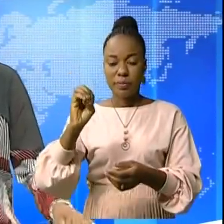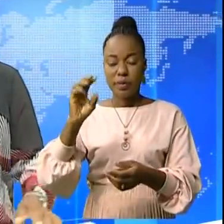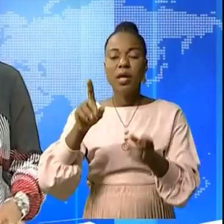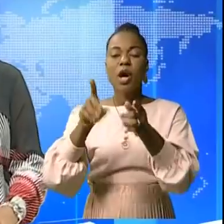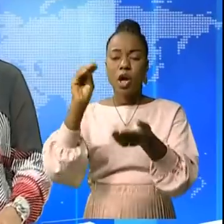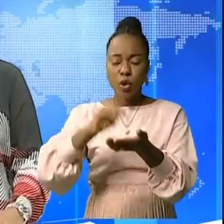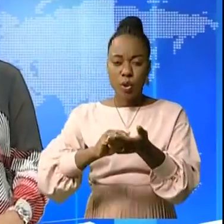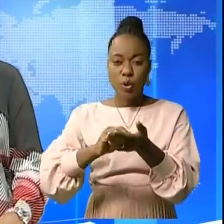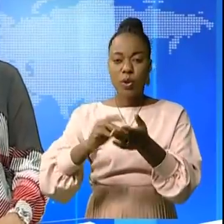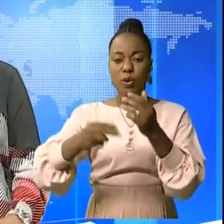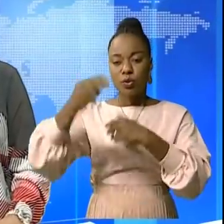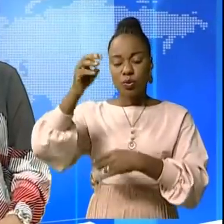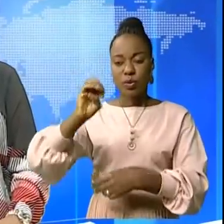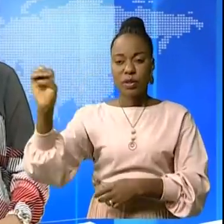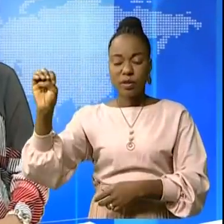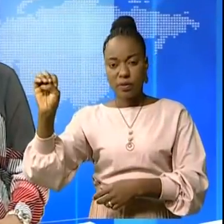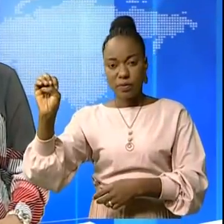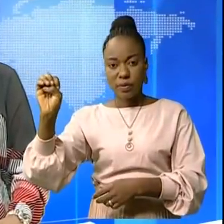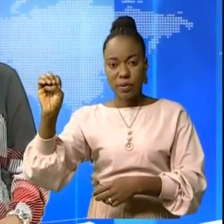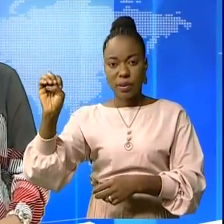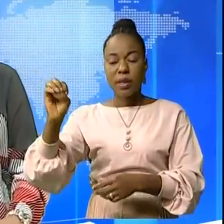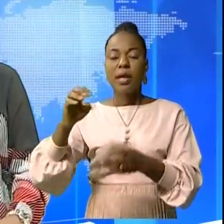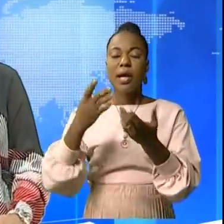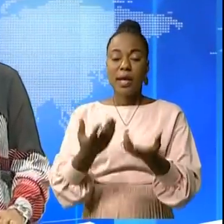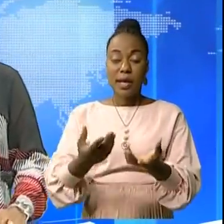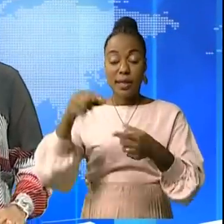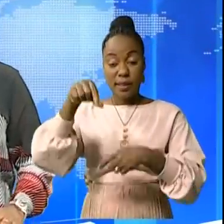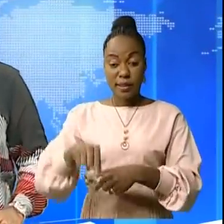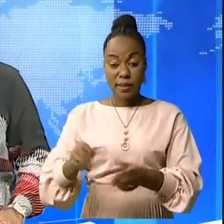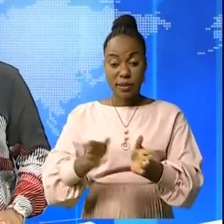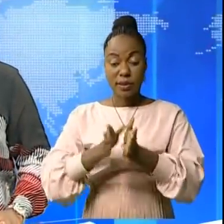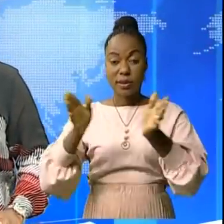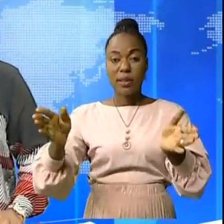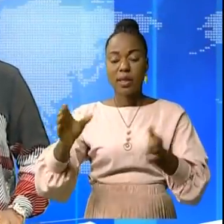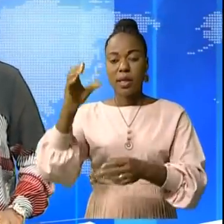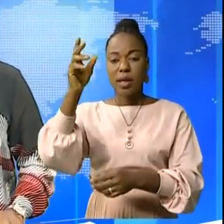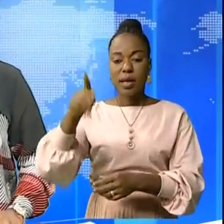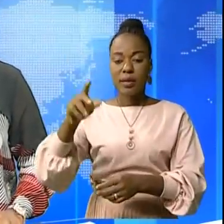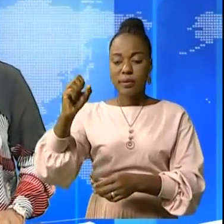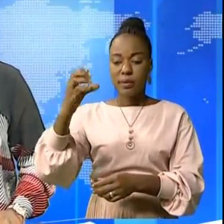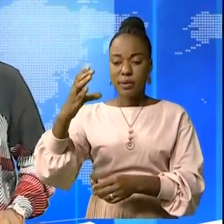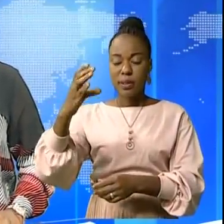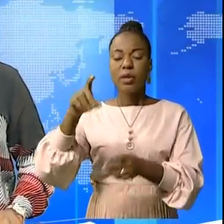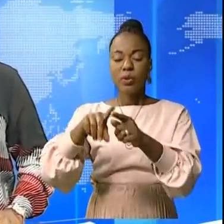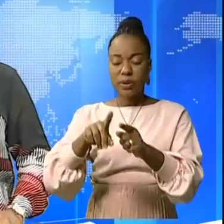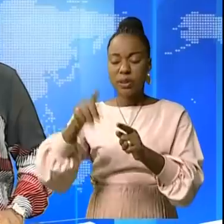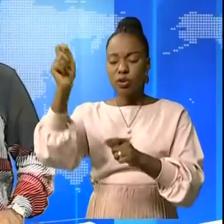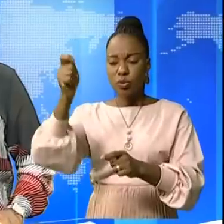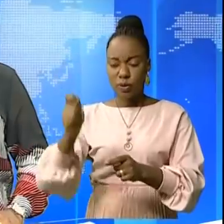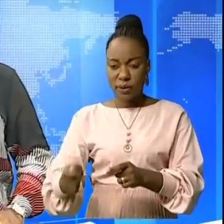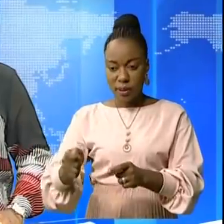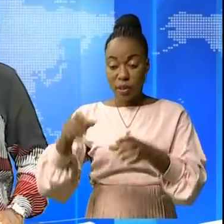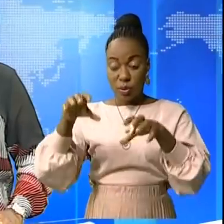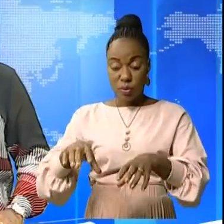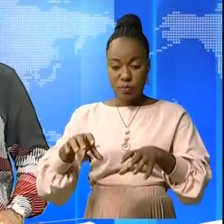nord Kivu, le quartier général des APCLC est tombé sous le contrôle de nos forces armées de la